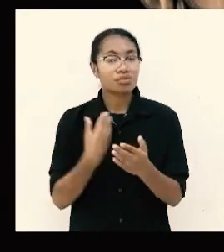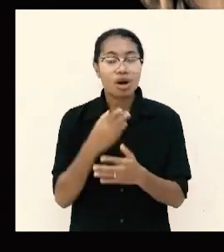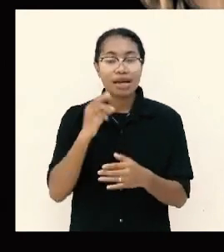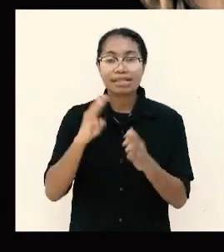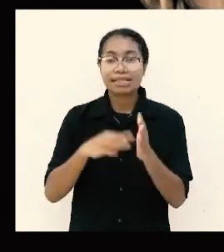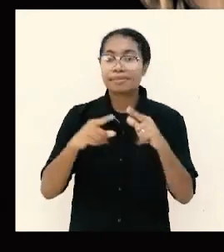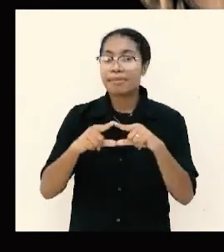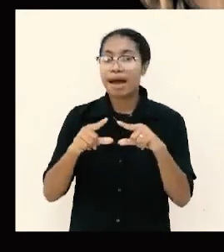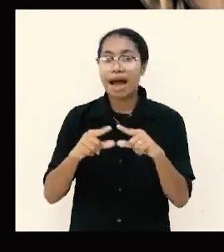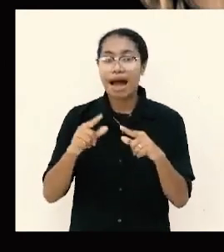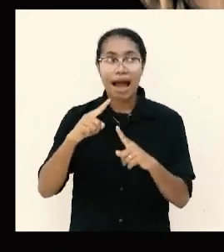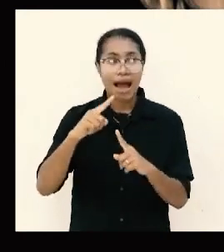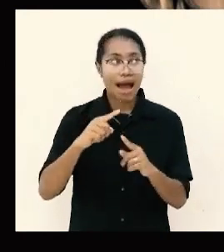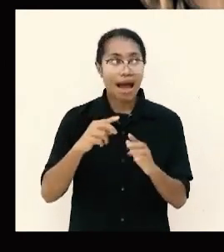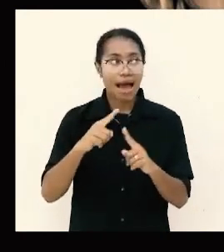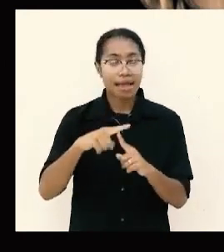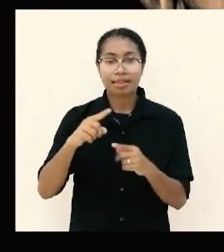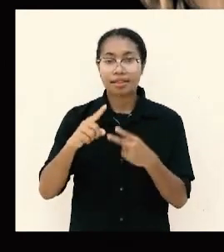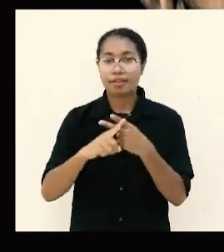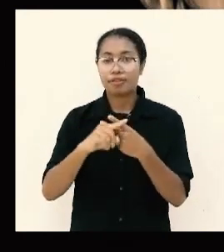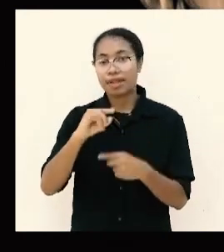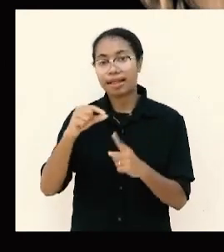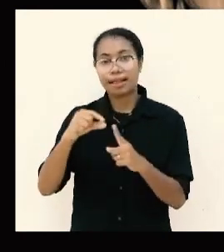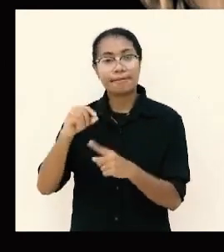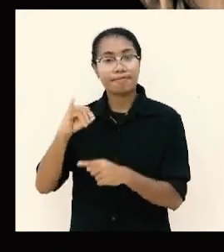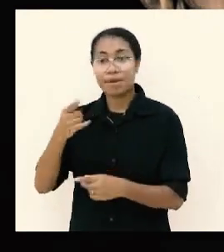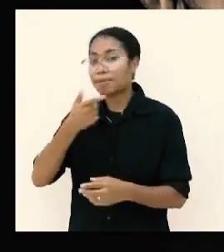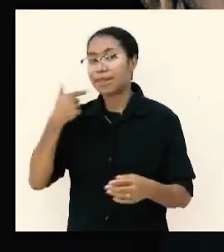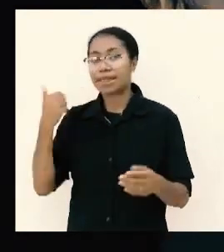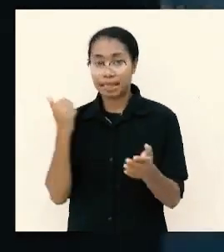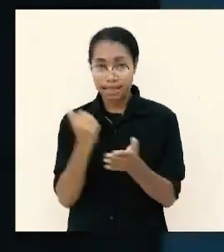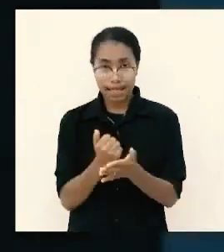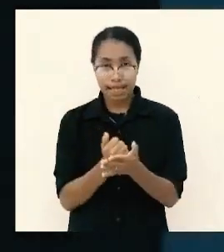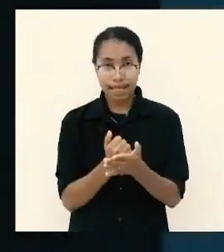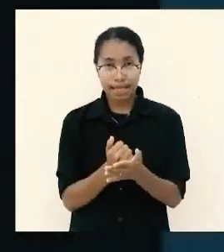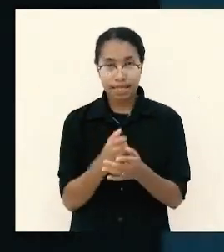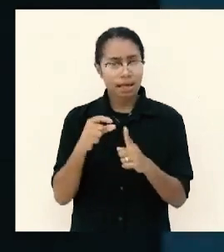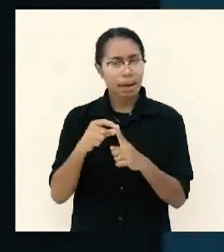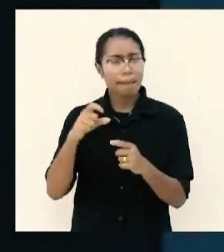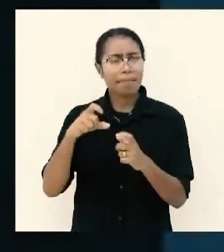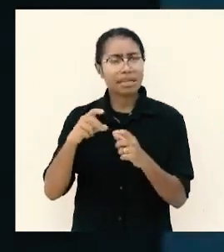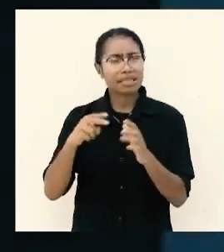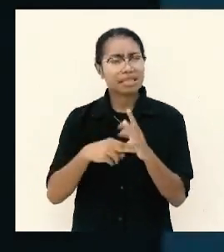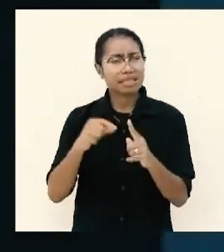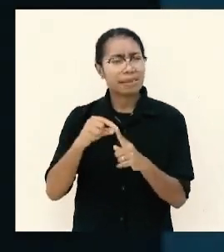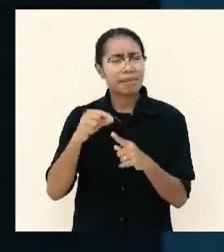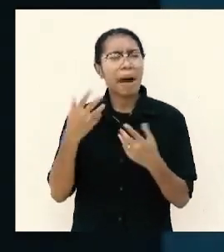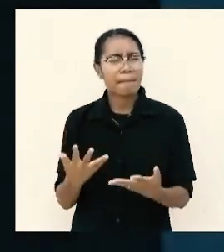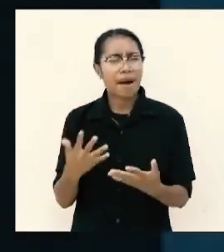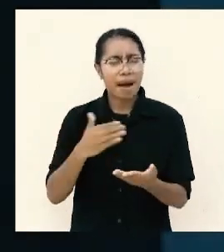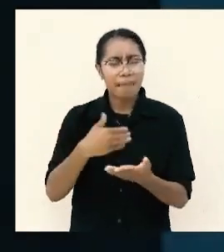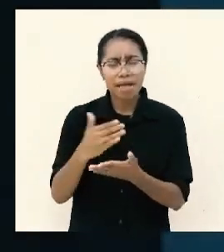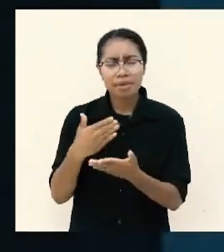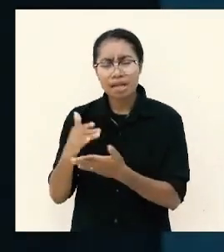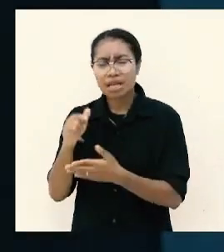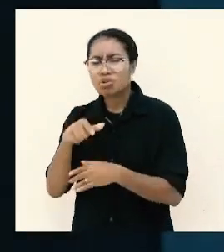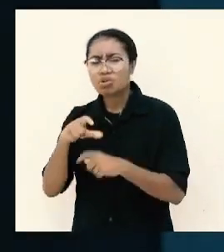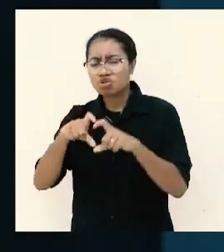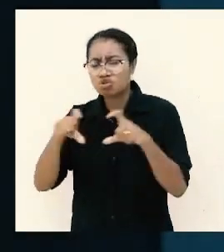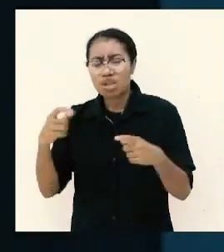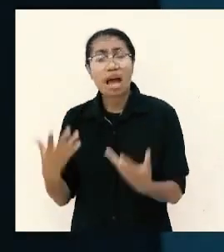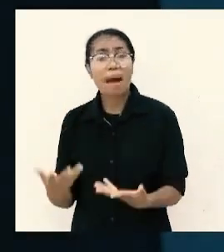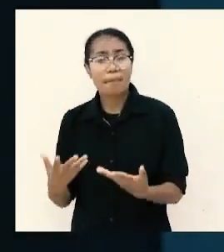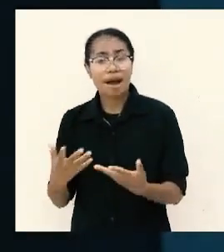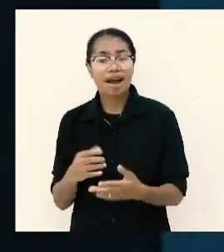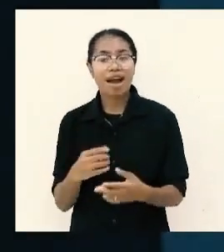lalu bagikan suatu prinsip penting prinsip prinsip apa yang Paulus bagikan kepada jamaat Filipi melalui suratnya dia